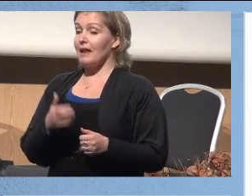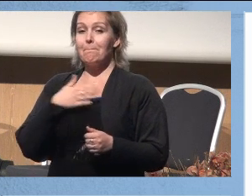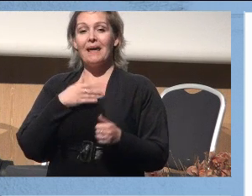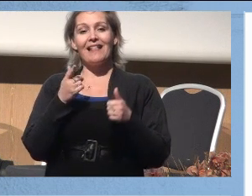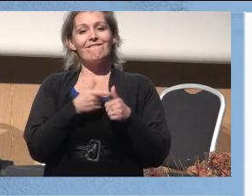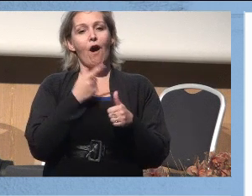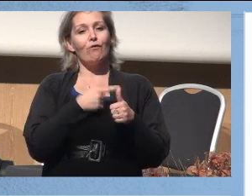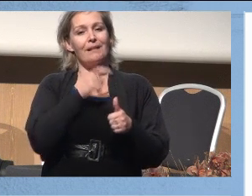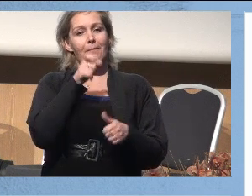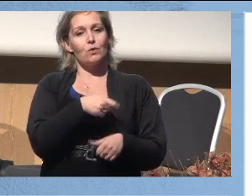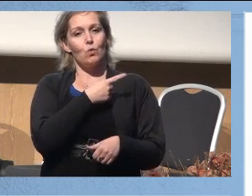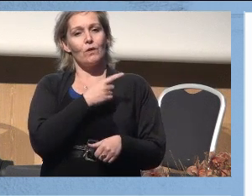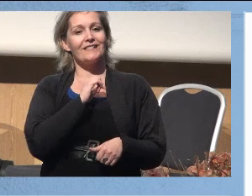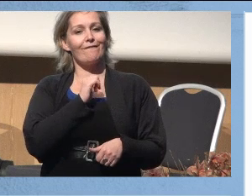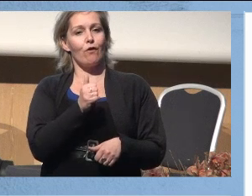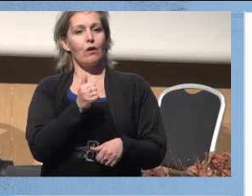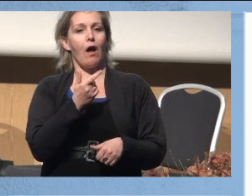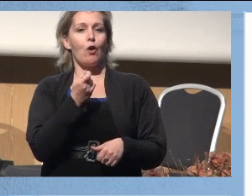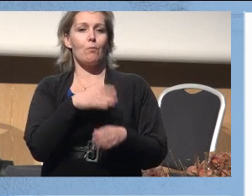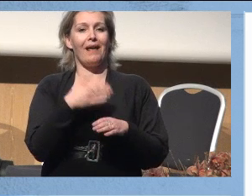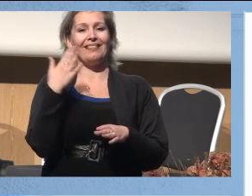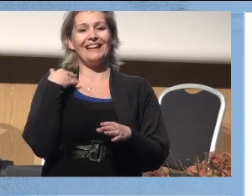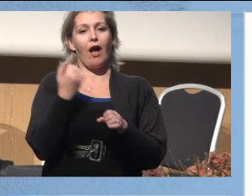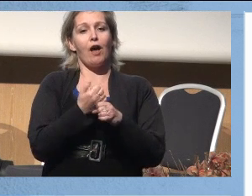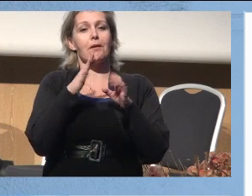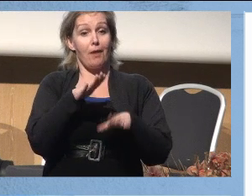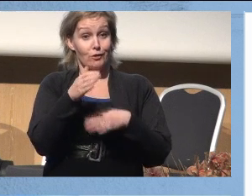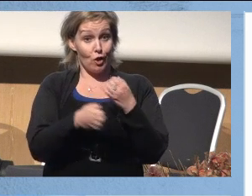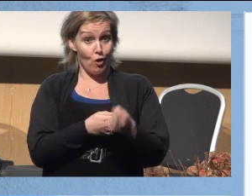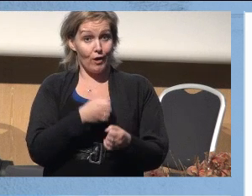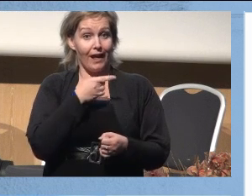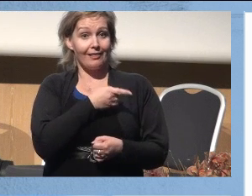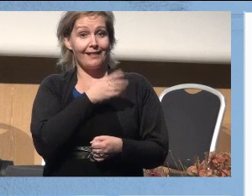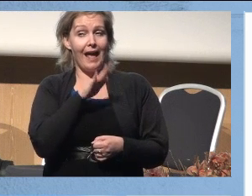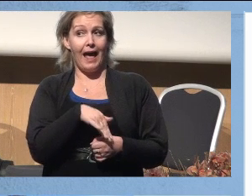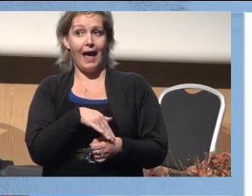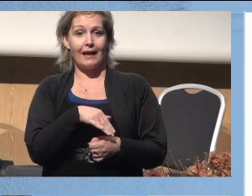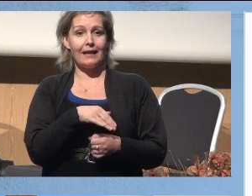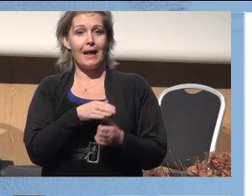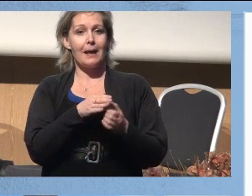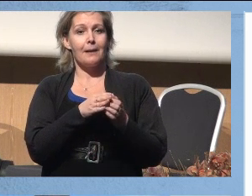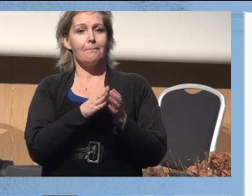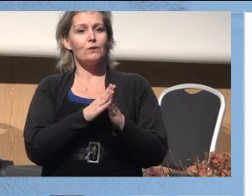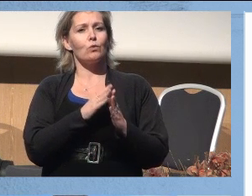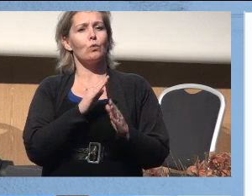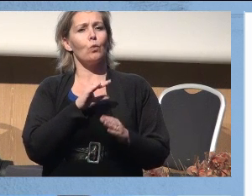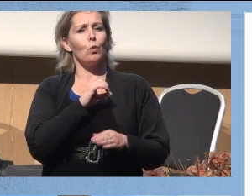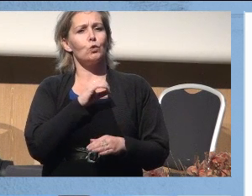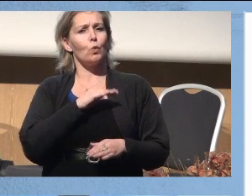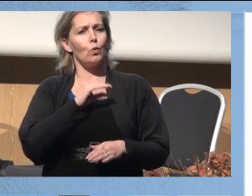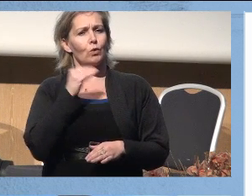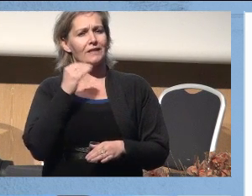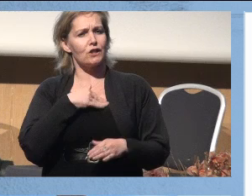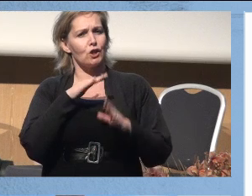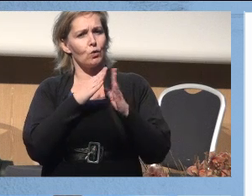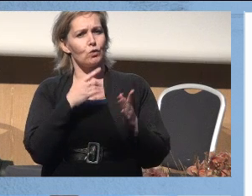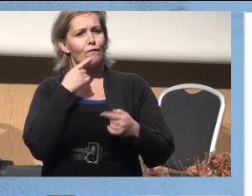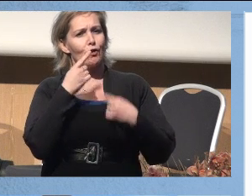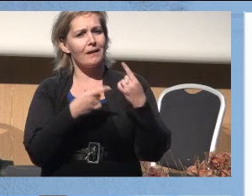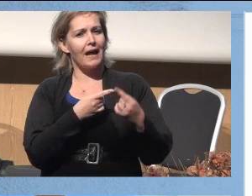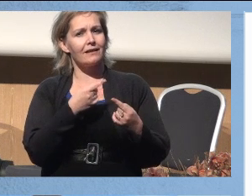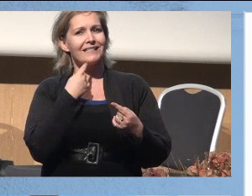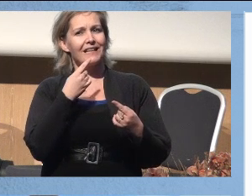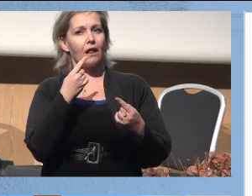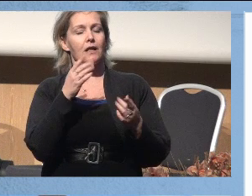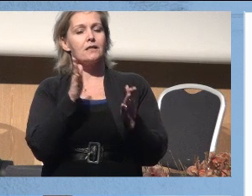Min favorittversjon av dette her, og det har selvfølgelig litt med tidligere arbeidsplass å gjøre, det er den visjonen som Oslo Universitetssykehus formulerte, som